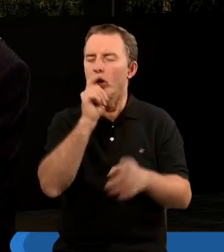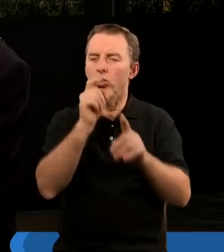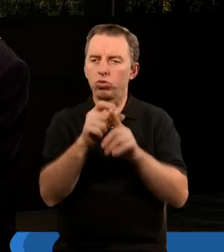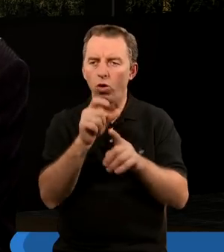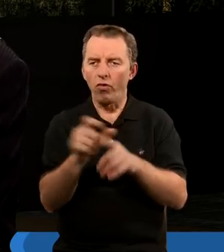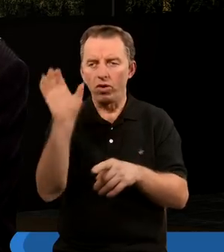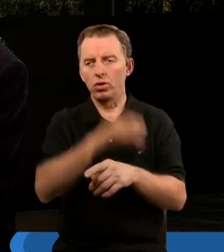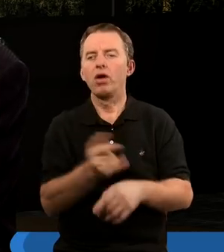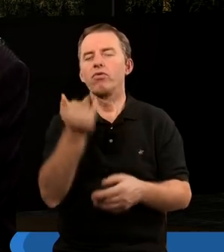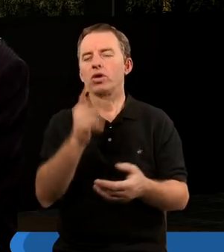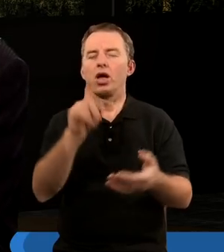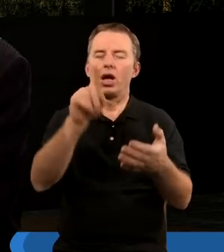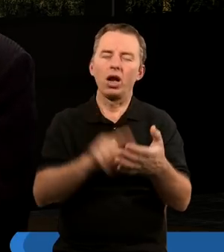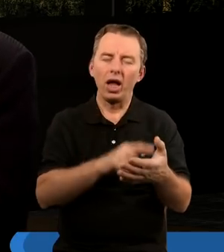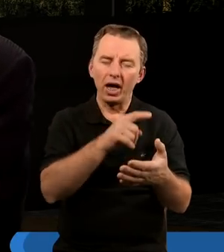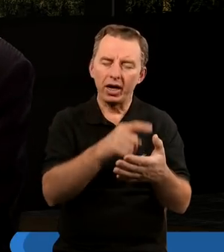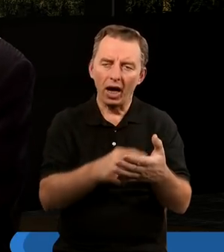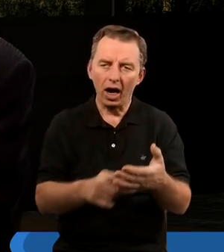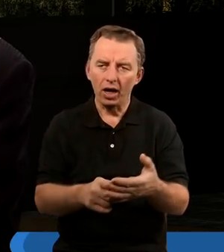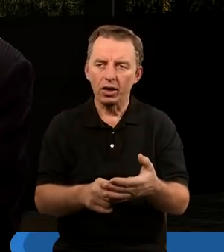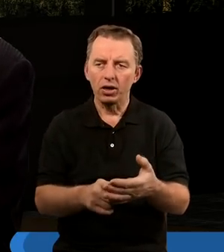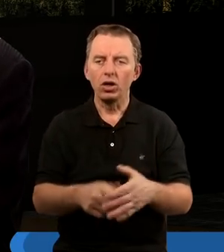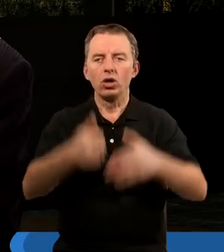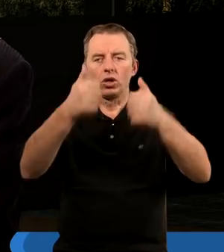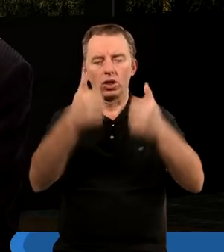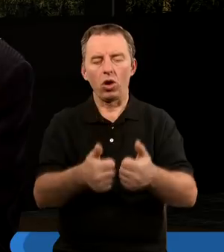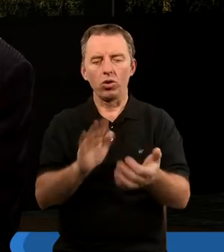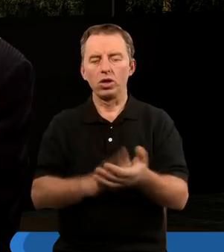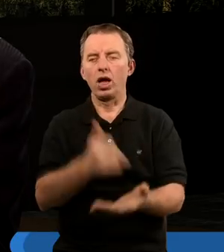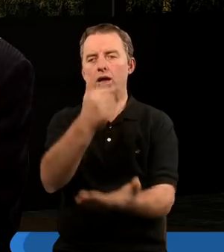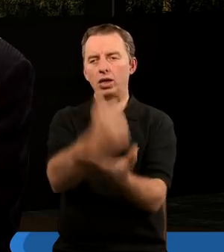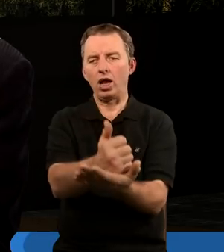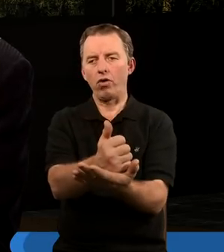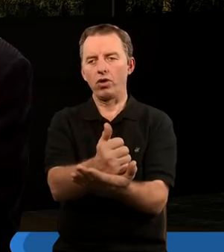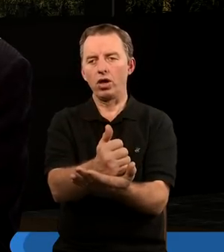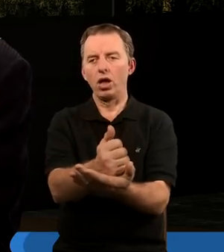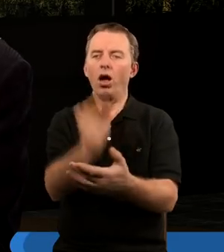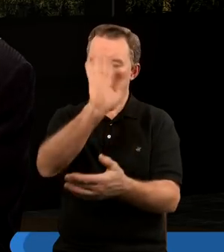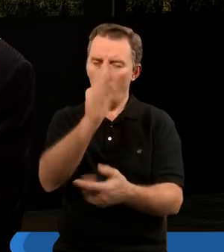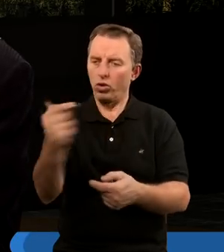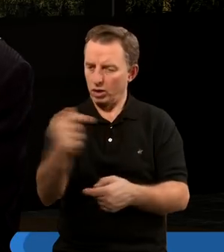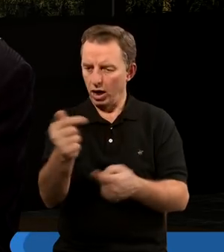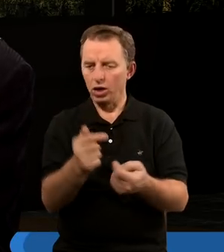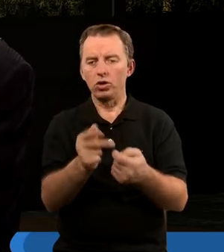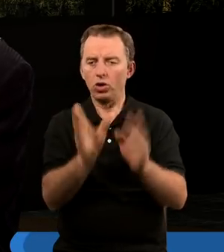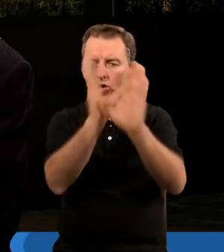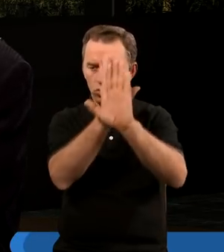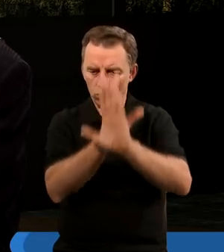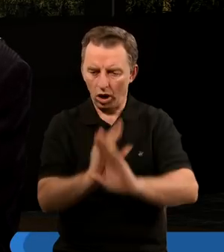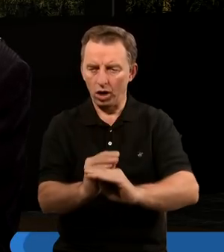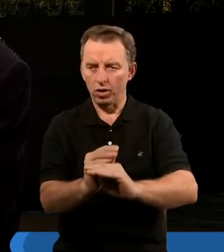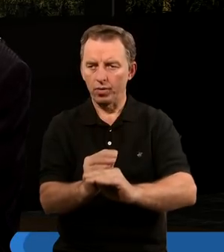Słowo Boże wielokrotnie stoi na stanowisku, że Bogu należy się ta cześć,